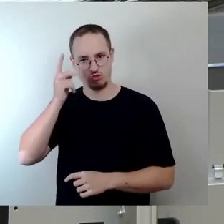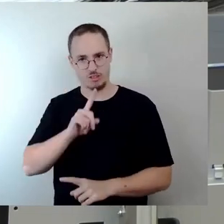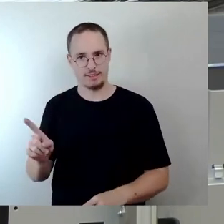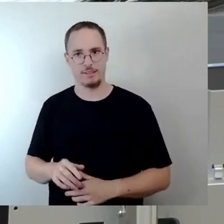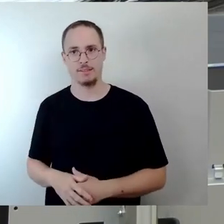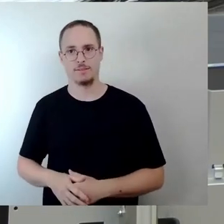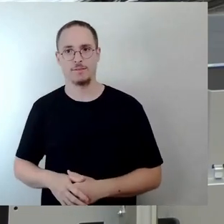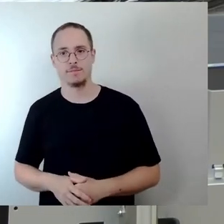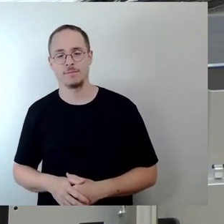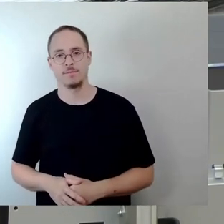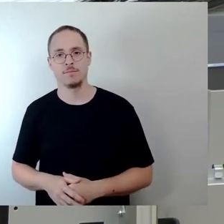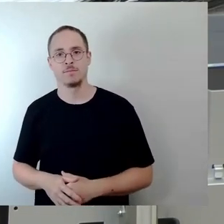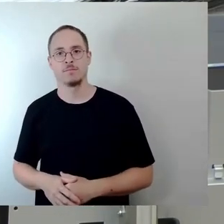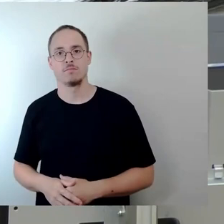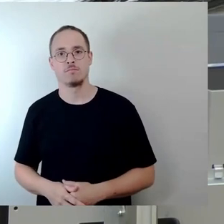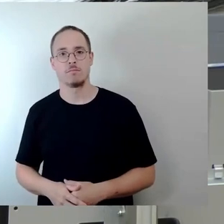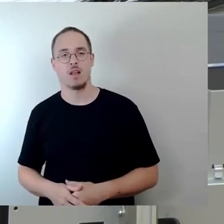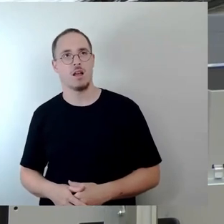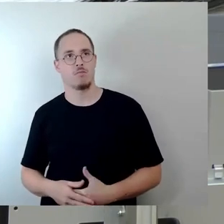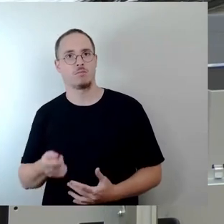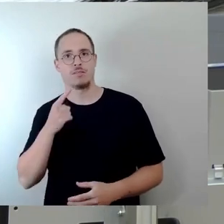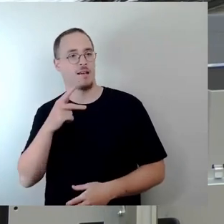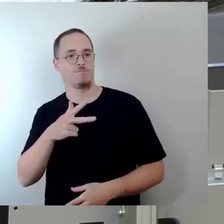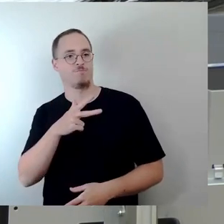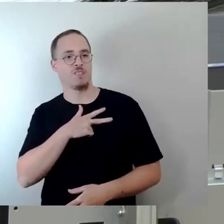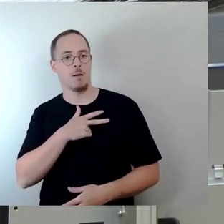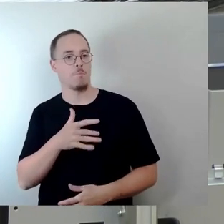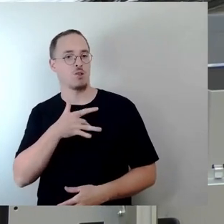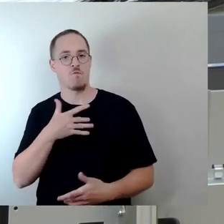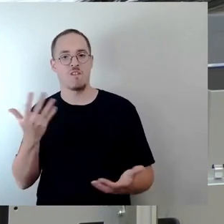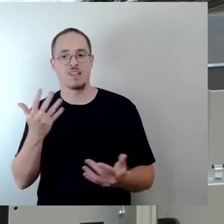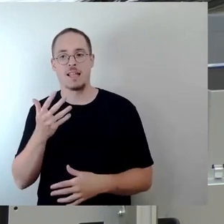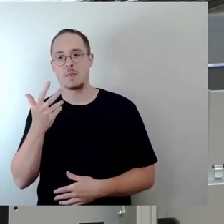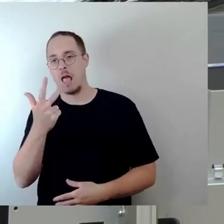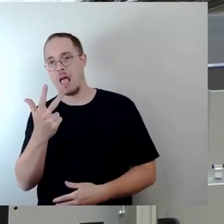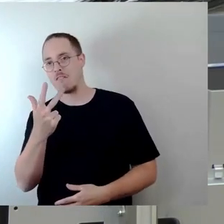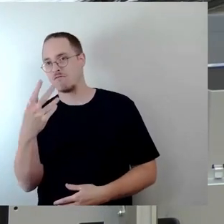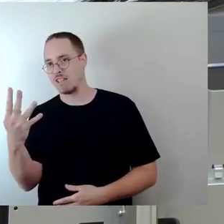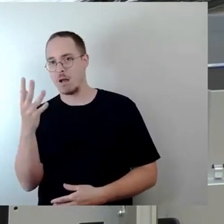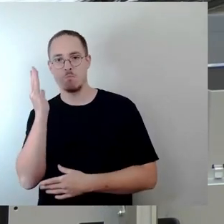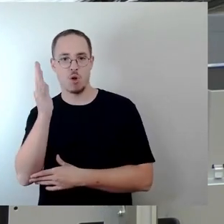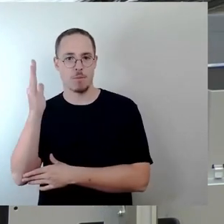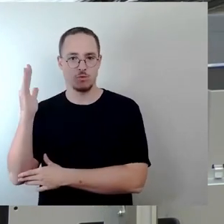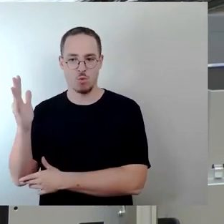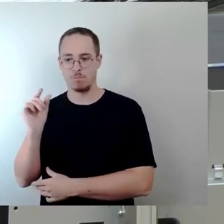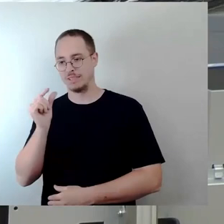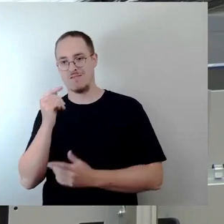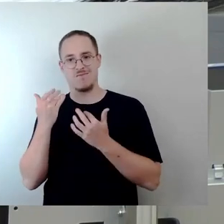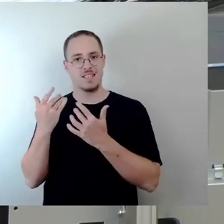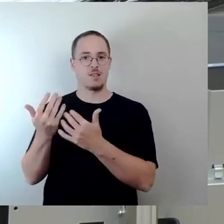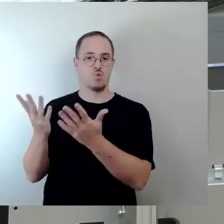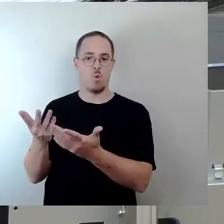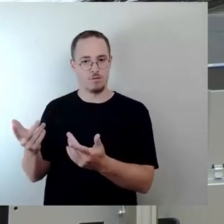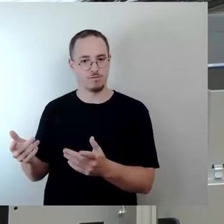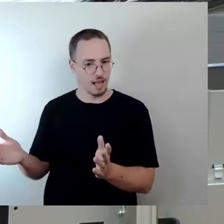vier Bäume betroffen. Ein Stück Wiese. Aber dafür sichern wir eine Kultureinrichtung, die wir in dieser Stadt dringend brauchen. Weil eine